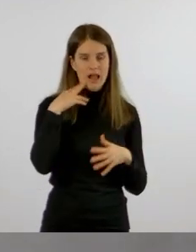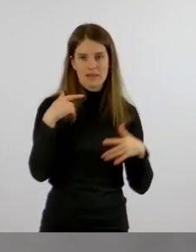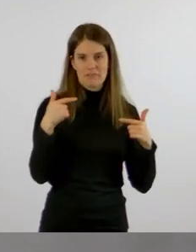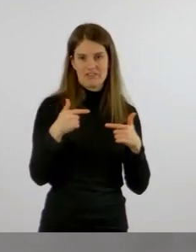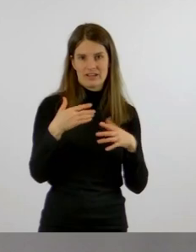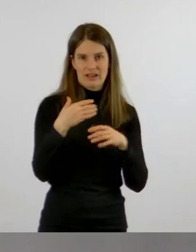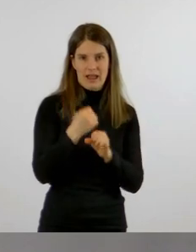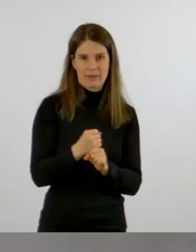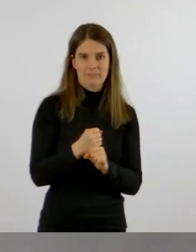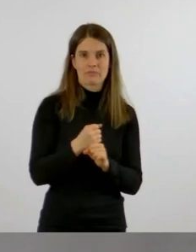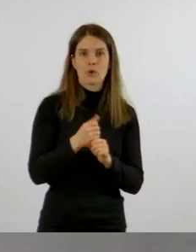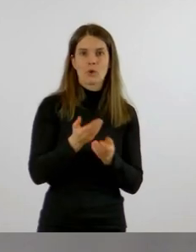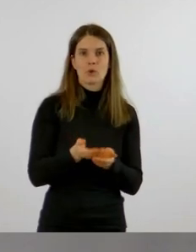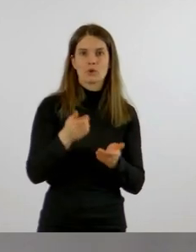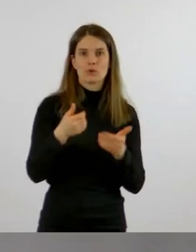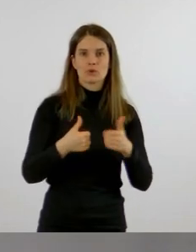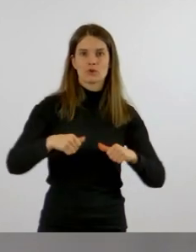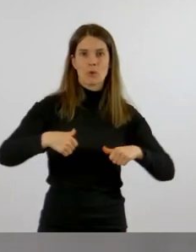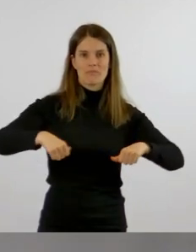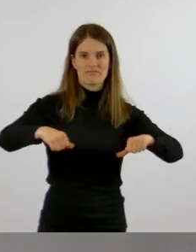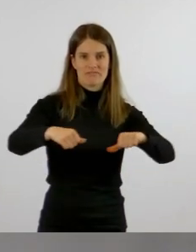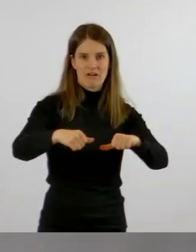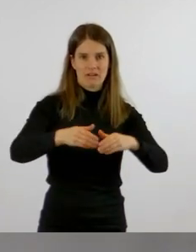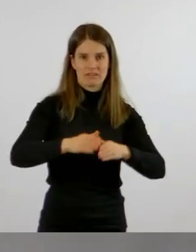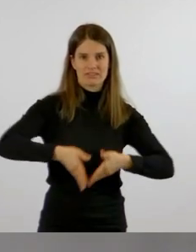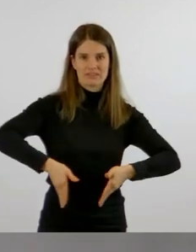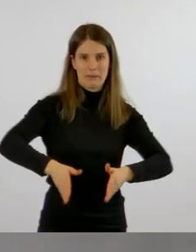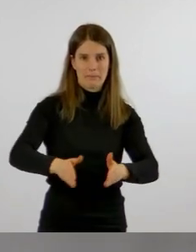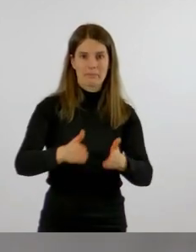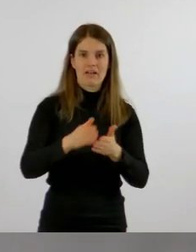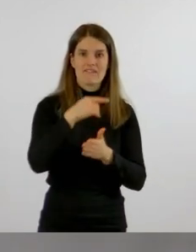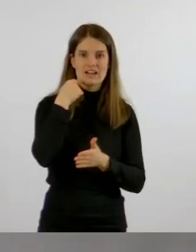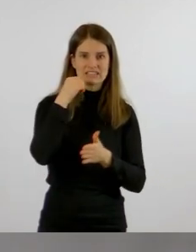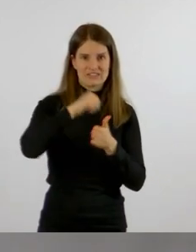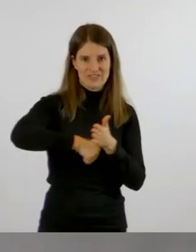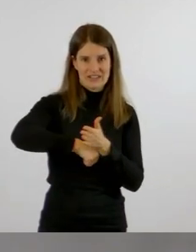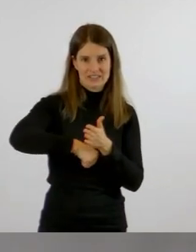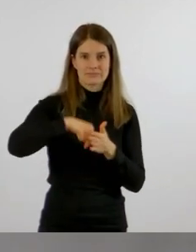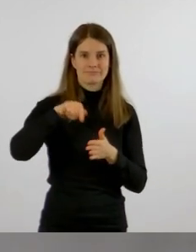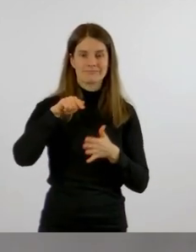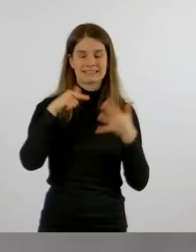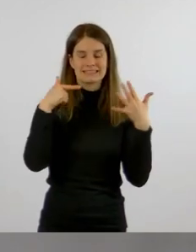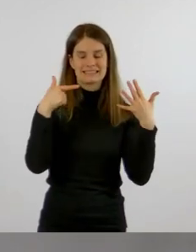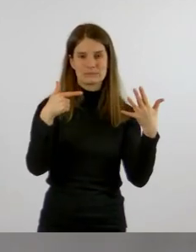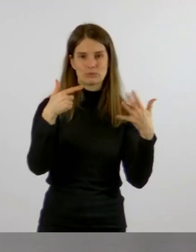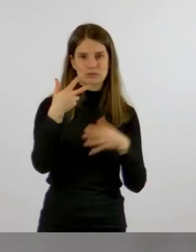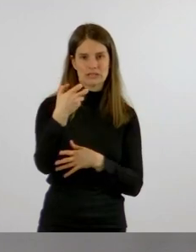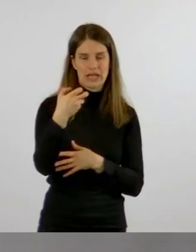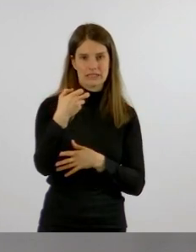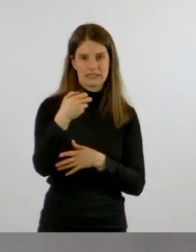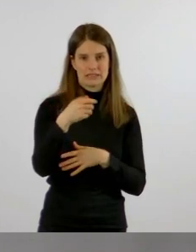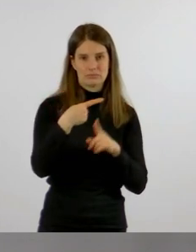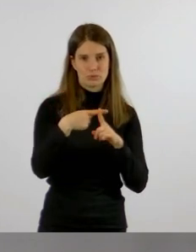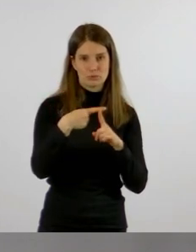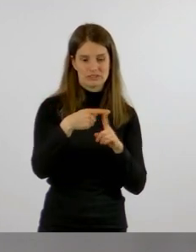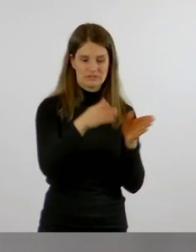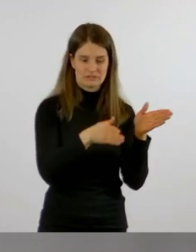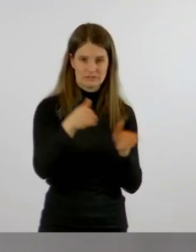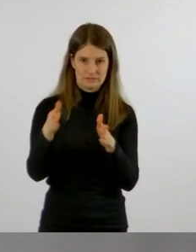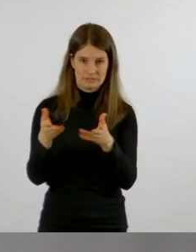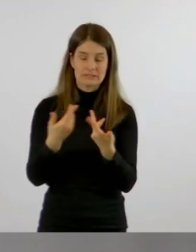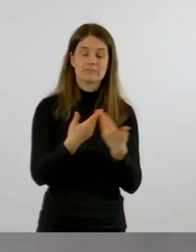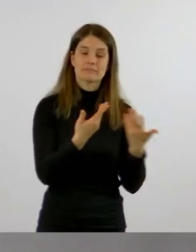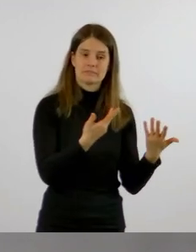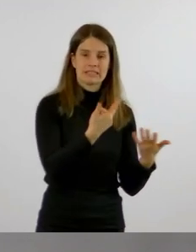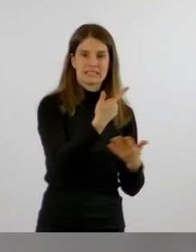Töpferdamm in Weißenfels, dort haben wir jetzt insgesamt 37 nachgewiesene Infektionen. Es betrifft